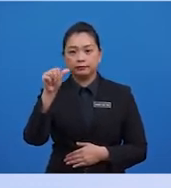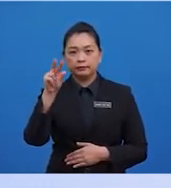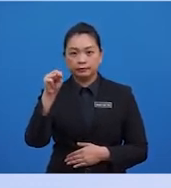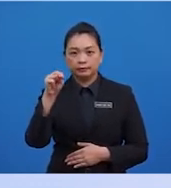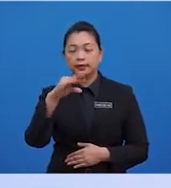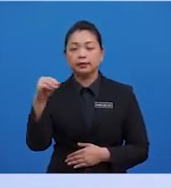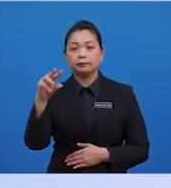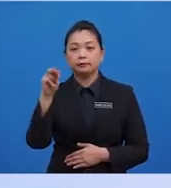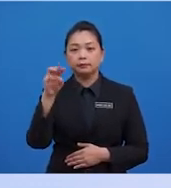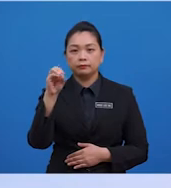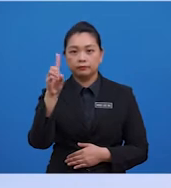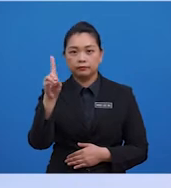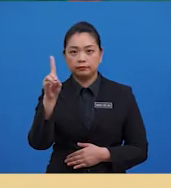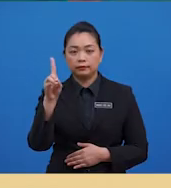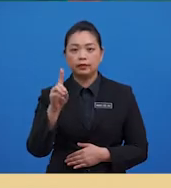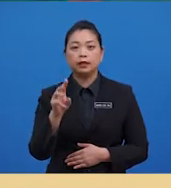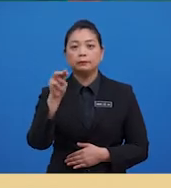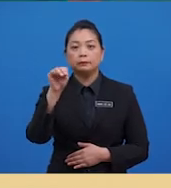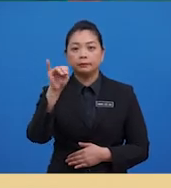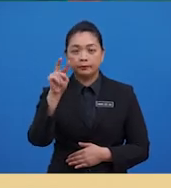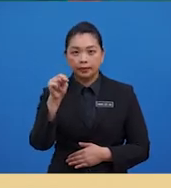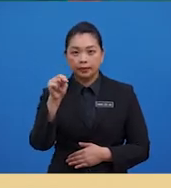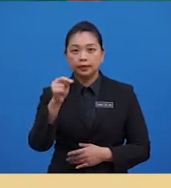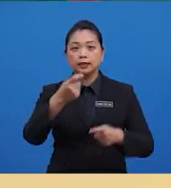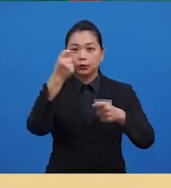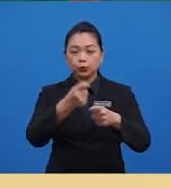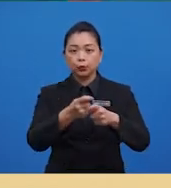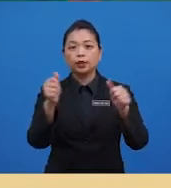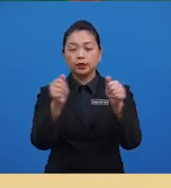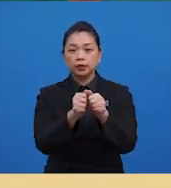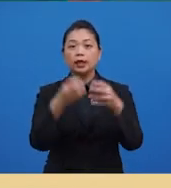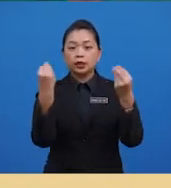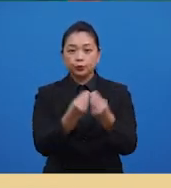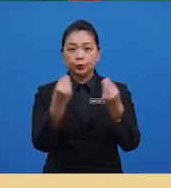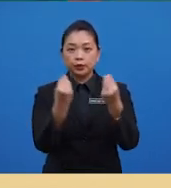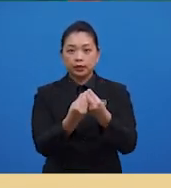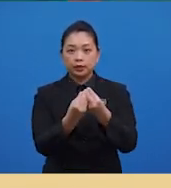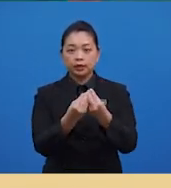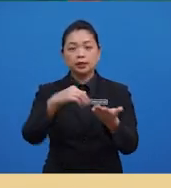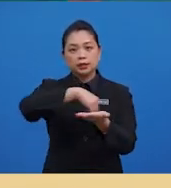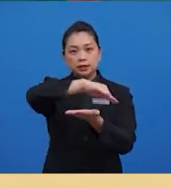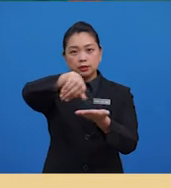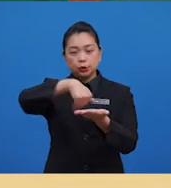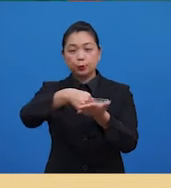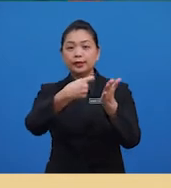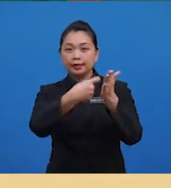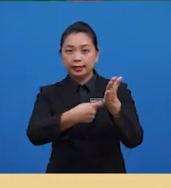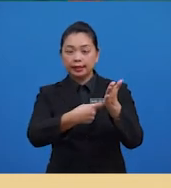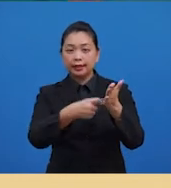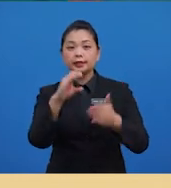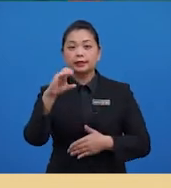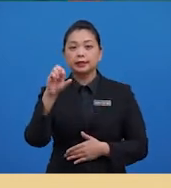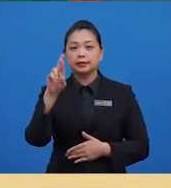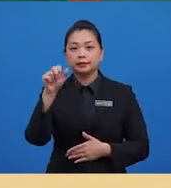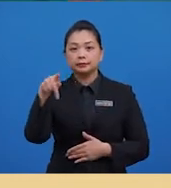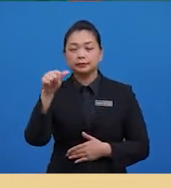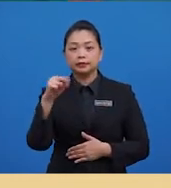dan mood. Min ditentukan dengan menjumlahkan kesemua nilai cerapan